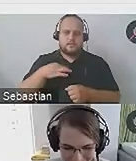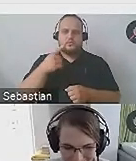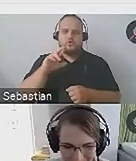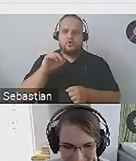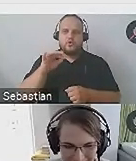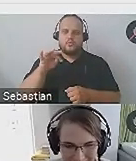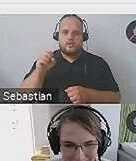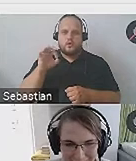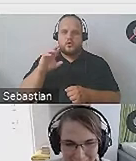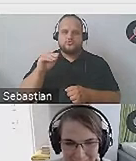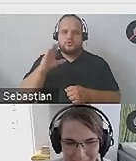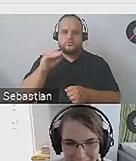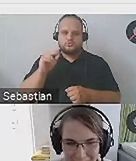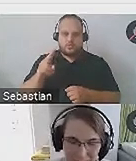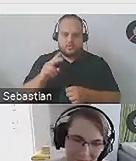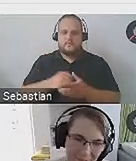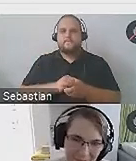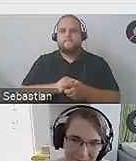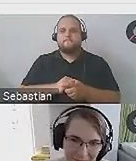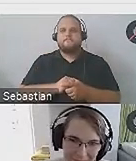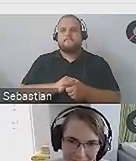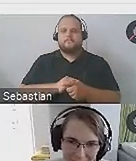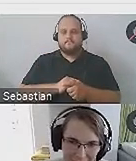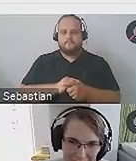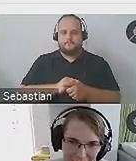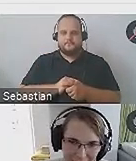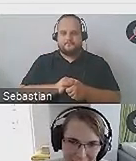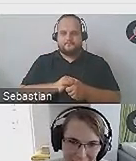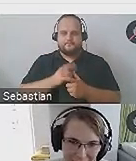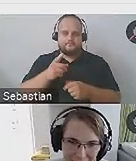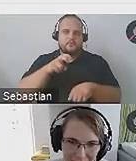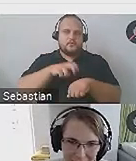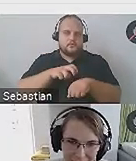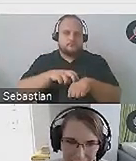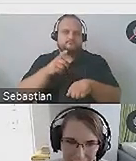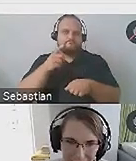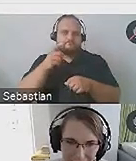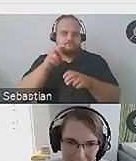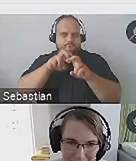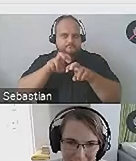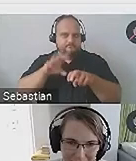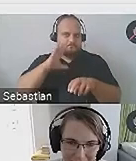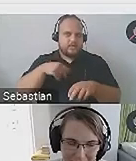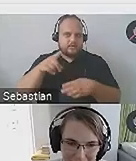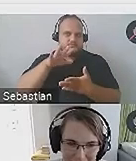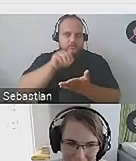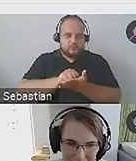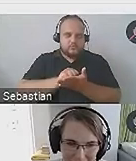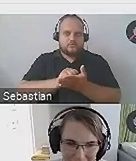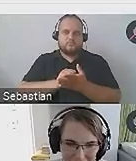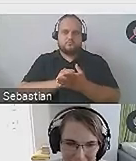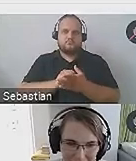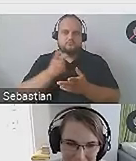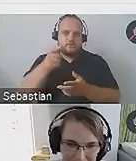specjalistka do spraw dostępności cyfrowej i user experience, badaczka zainteresowana tematyką dostępności w interakcjach człowiek